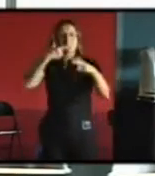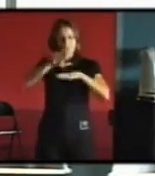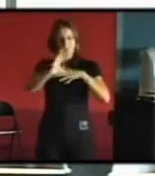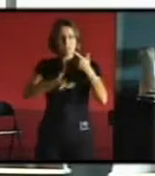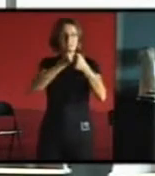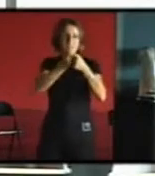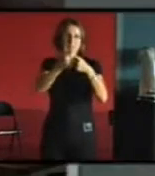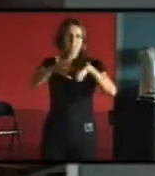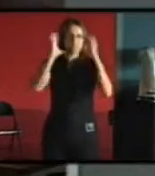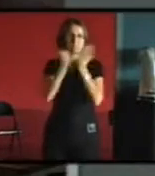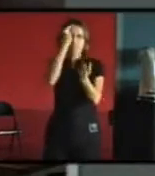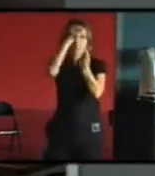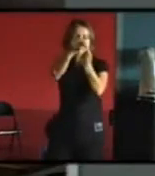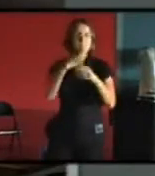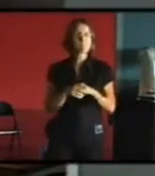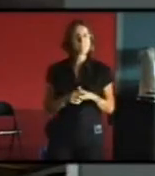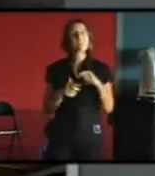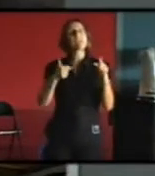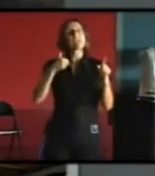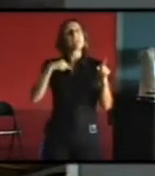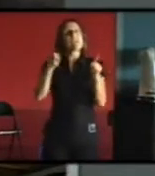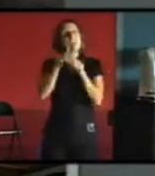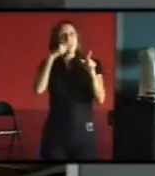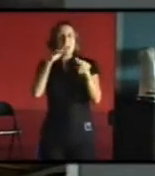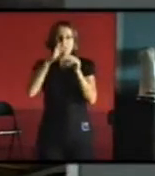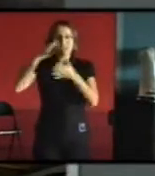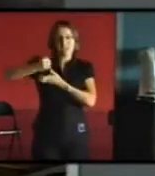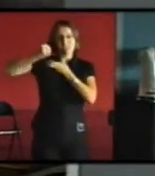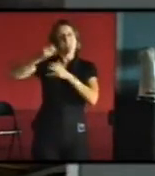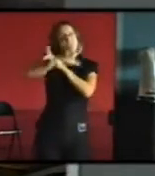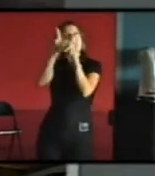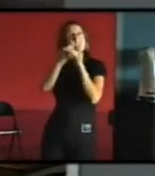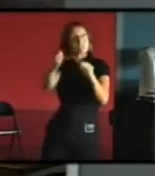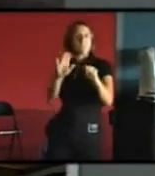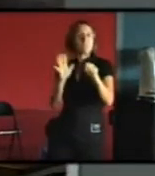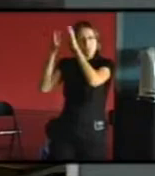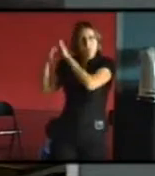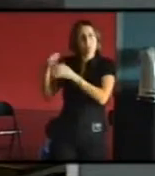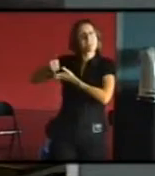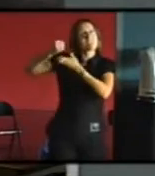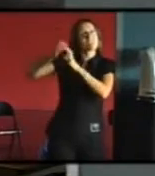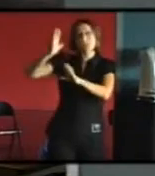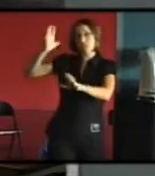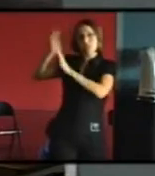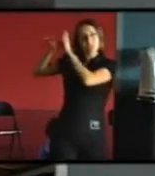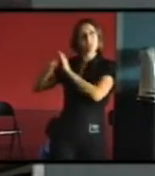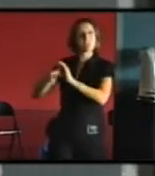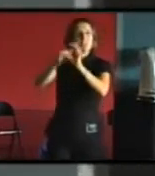tels qu'ils existent et qui respectent en partie une forme de l'héritage et qui respectent une partie une forme de l'héritage sans